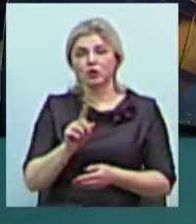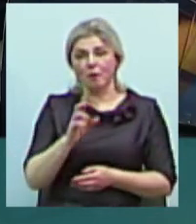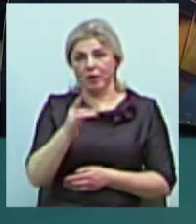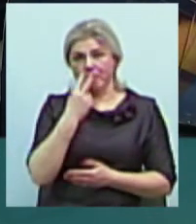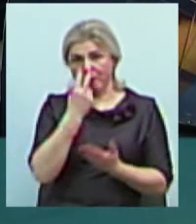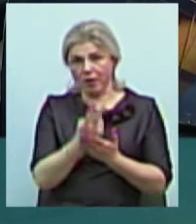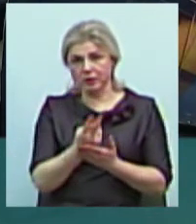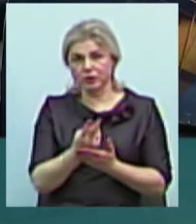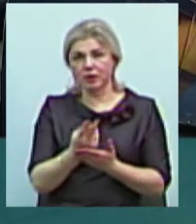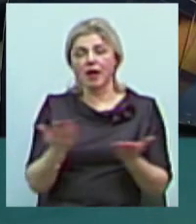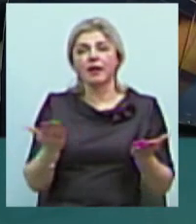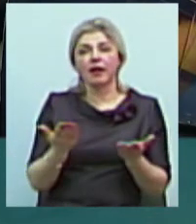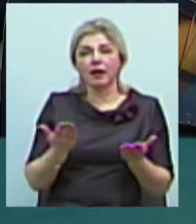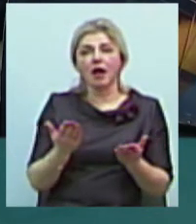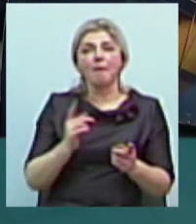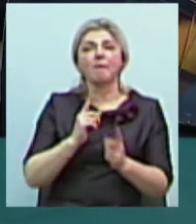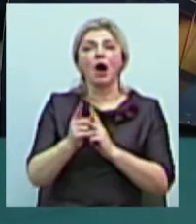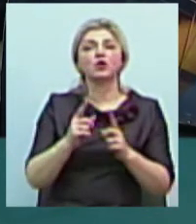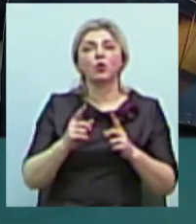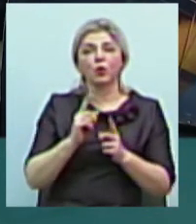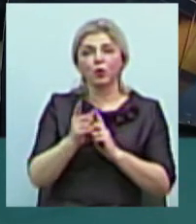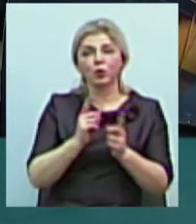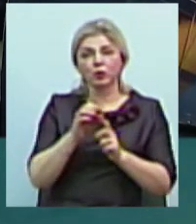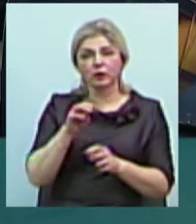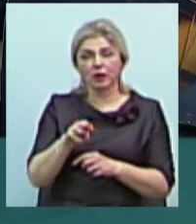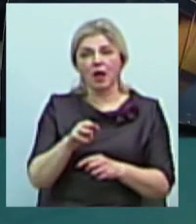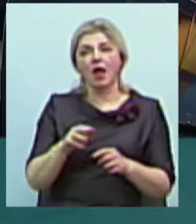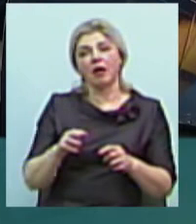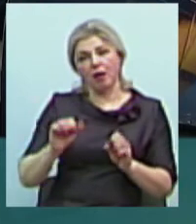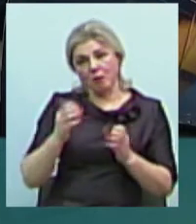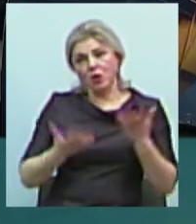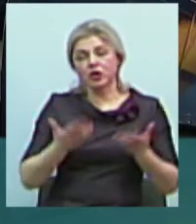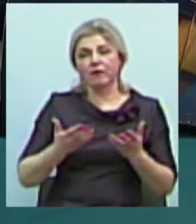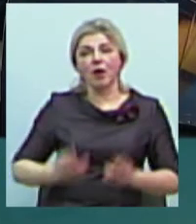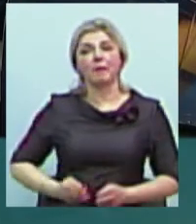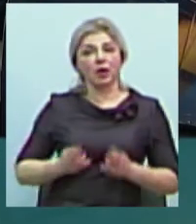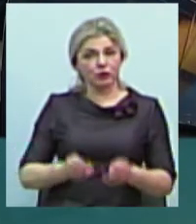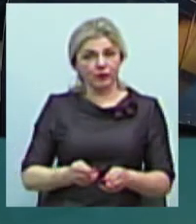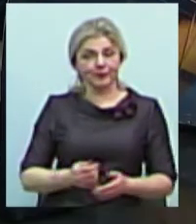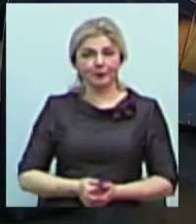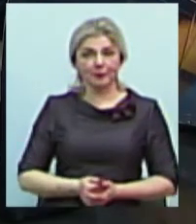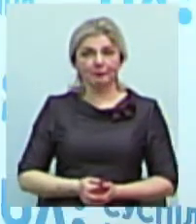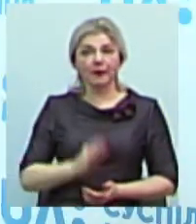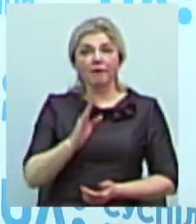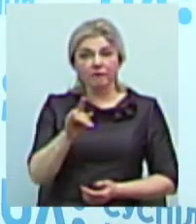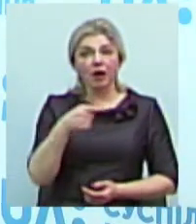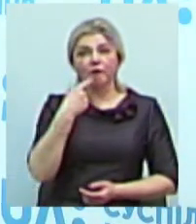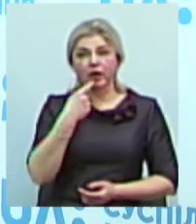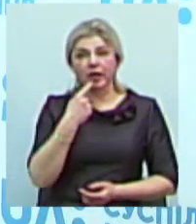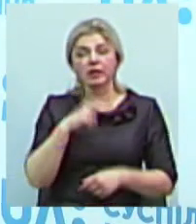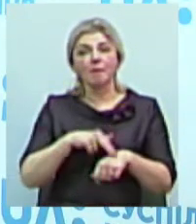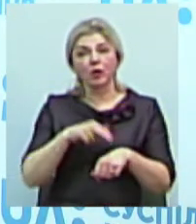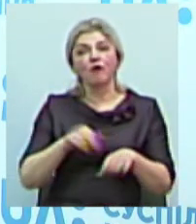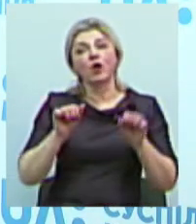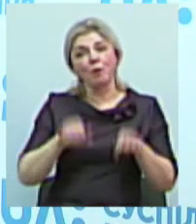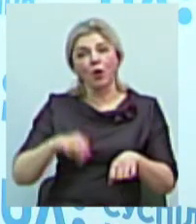якийсь маршрут можливого правопорушника. Ну, ви сказали, правоохоронці можуть користуватися. Чи користуються вони,